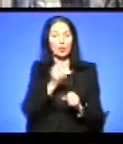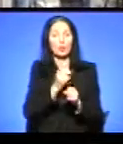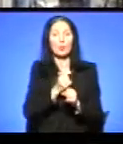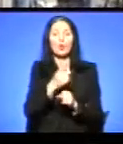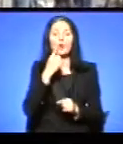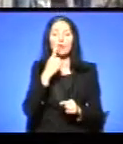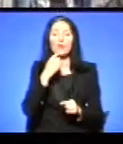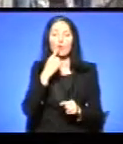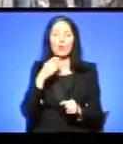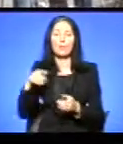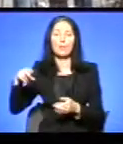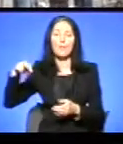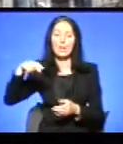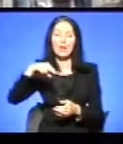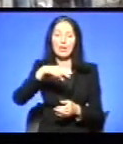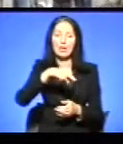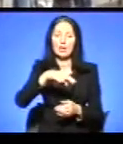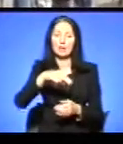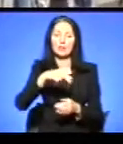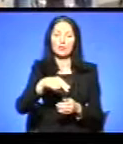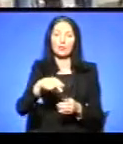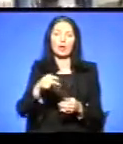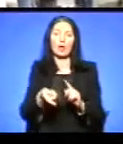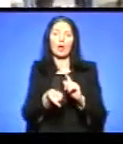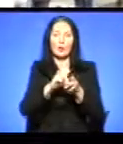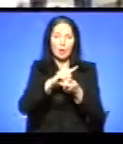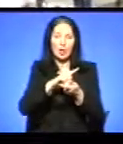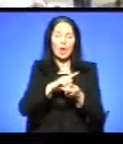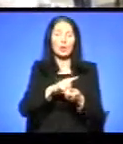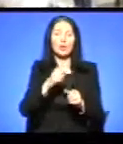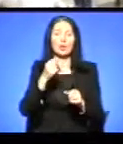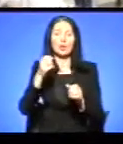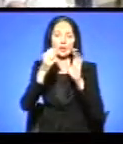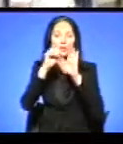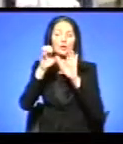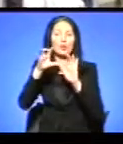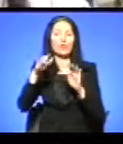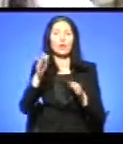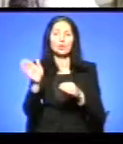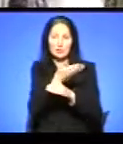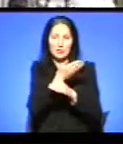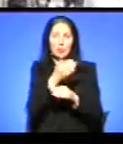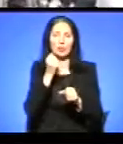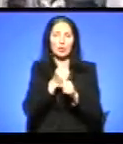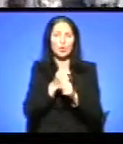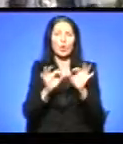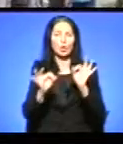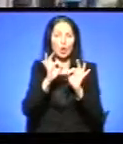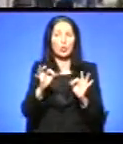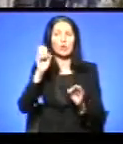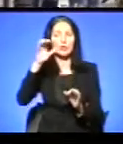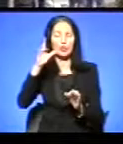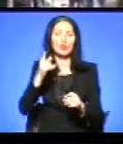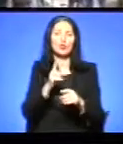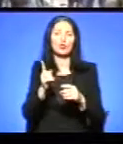перехід з шумовими полосами, поміняємо ту пародію, знімемо світлофор, поставимо нормальний світлофор, який повинен відповідати гостам. Зробимо заїзні